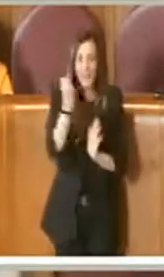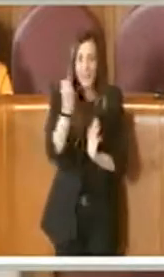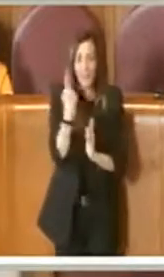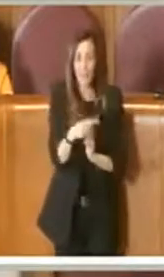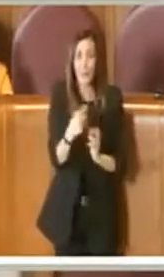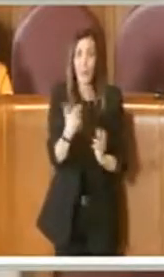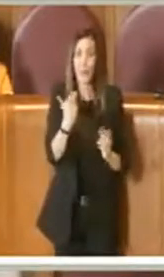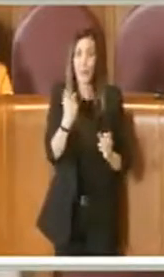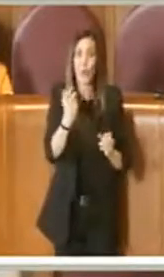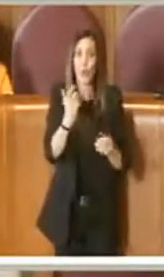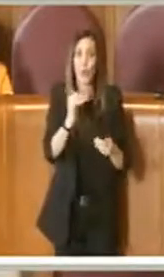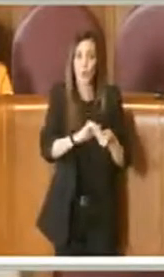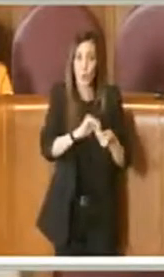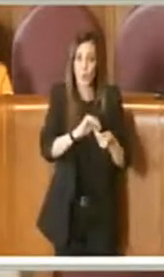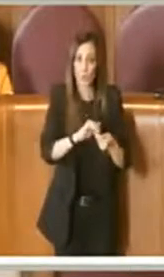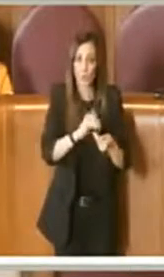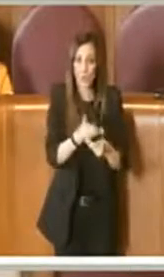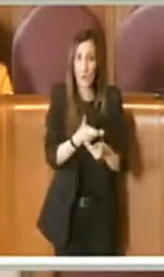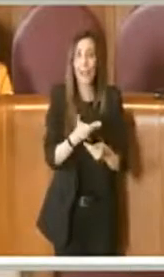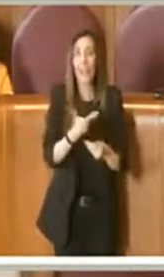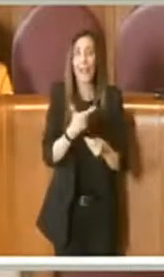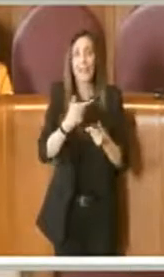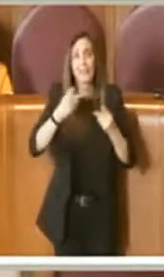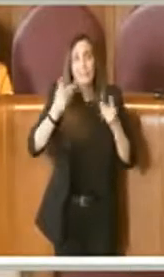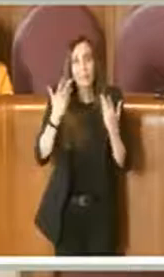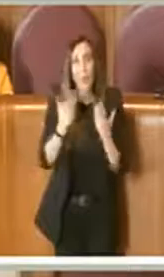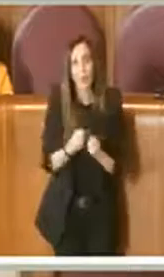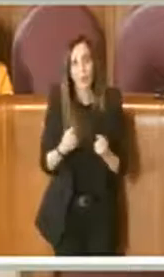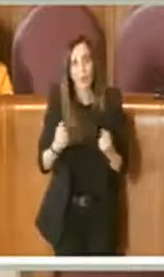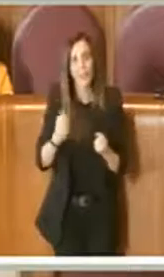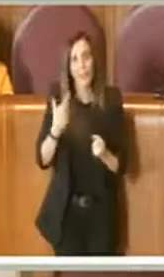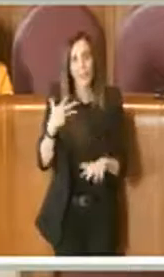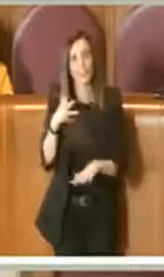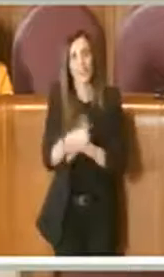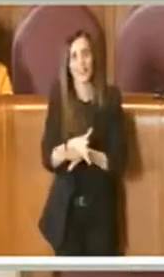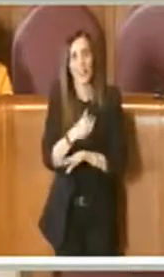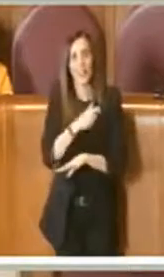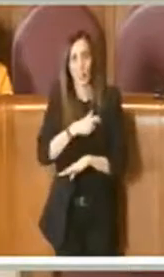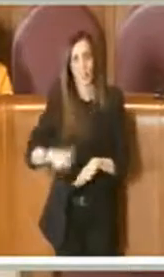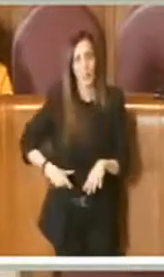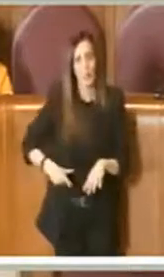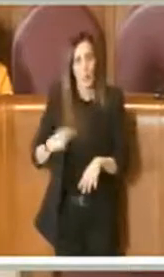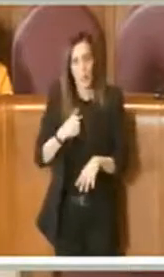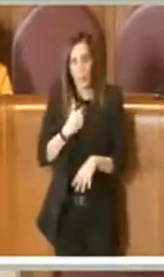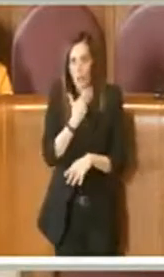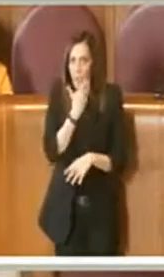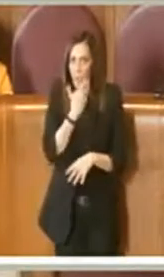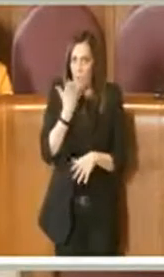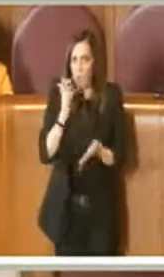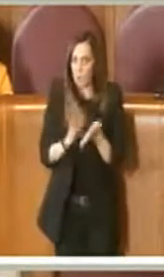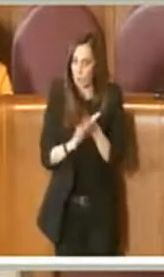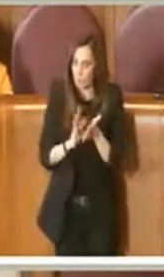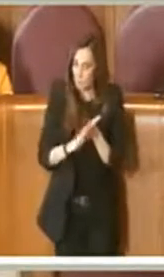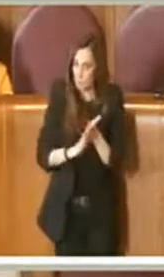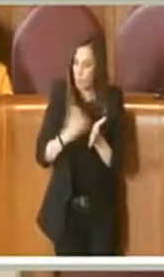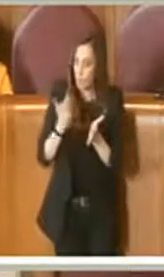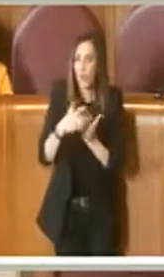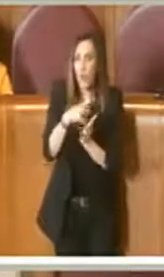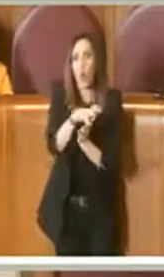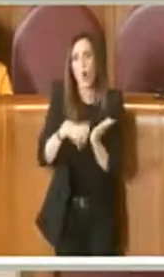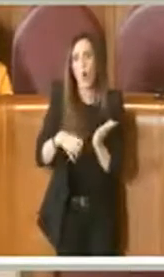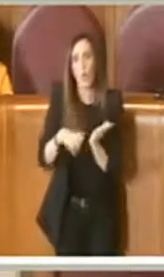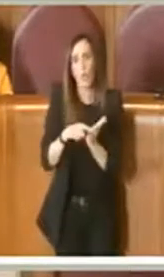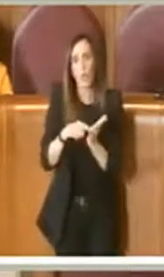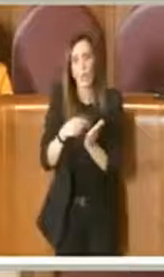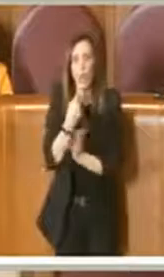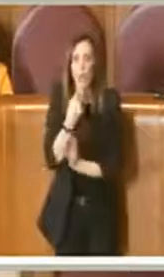società. Oggettivamente l'intervento della sindaca, che ho apprezzato molto nei suoi contenuti, quando dice